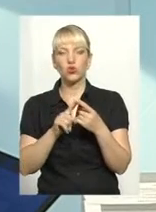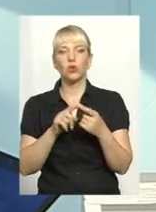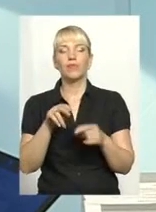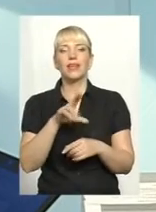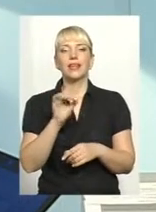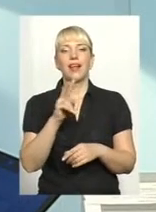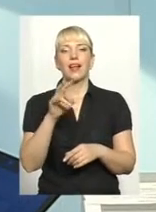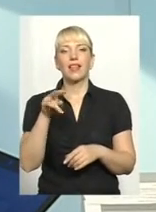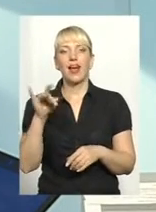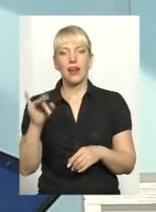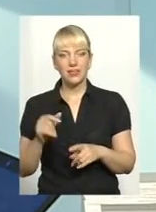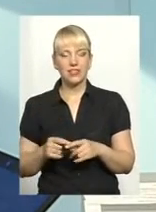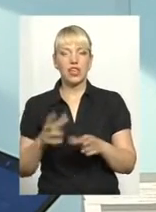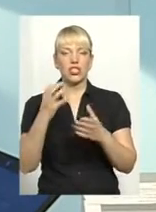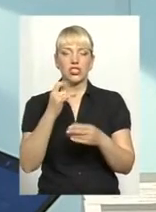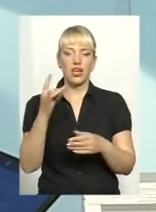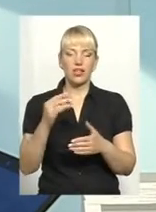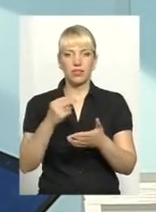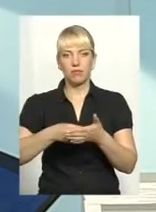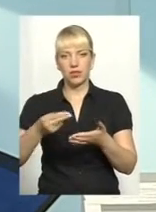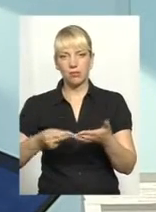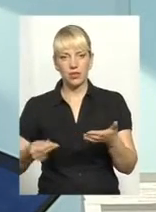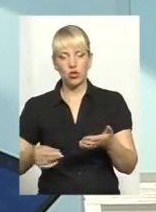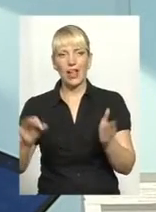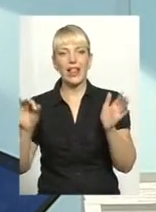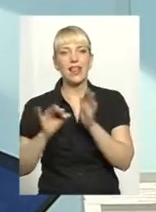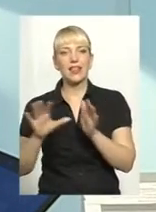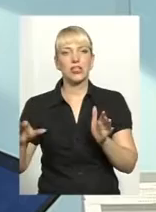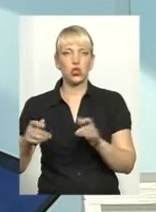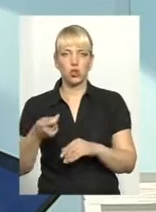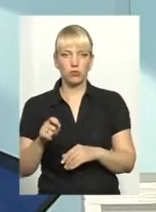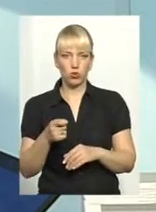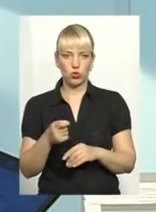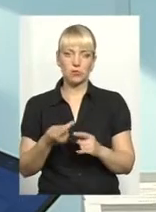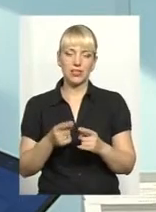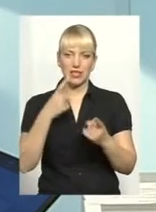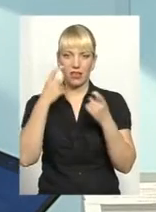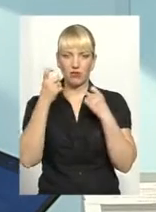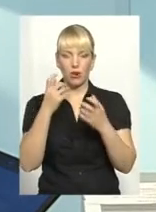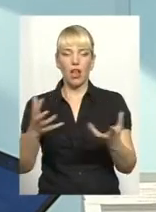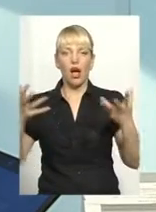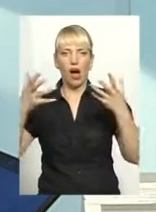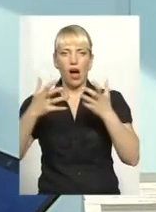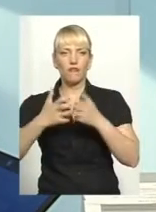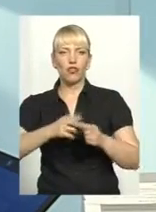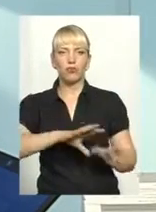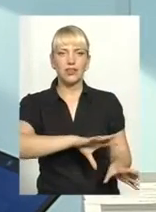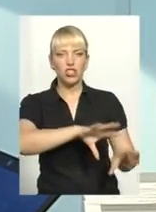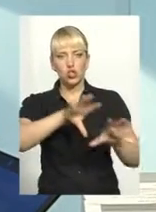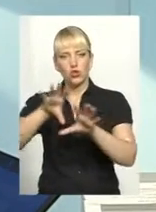Ще раз підписує електронним ключем і ця інформація автоматично йде до єдиного реєстру